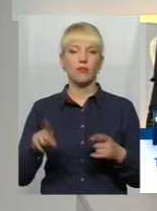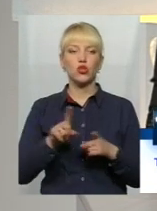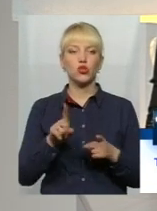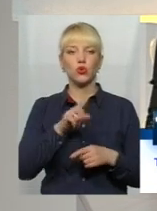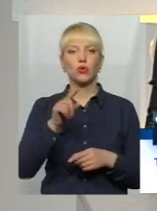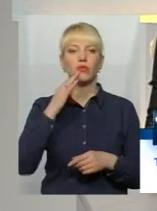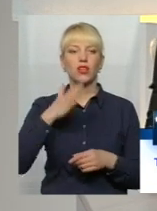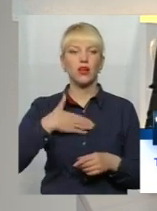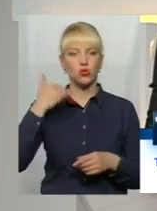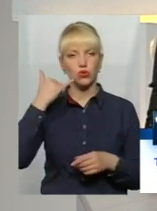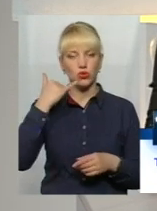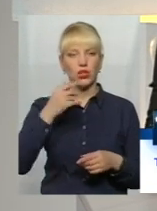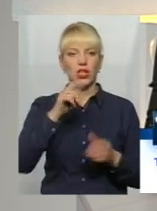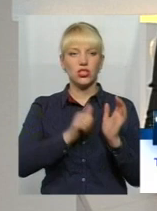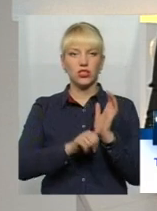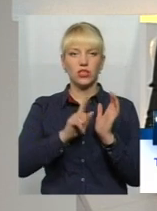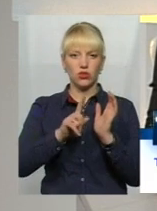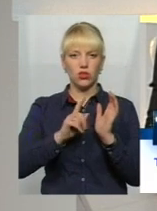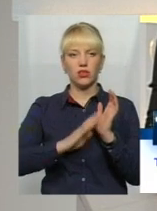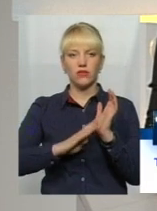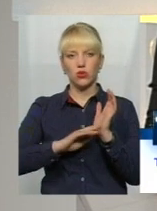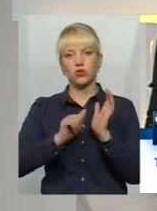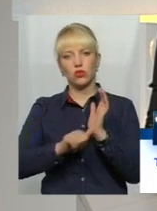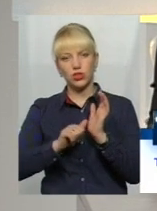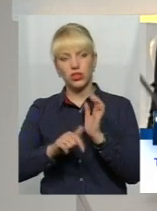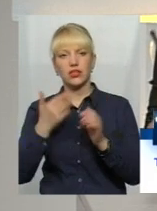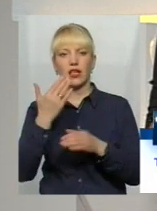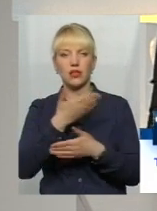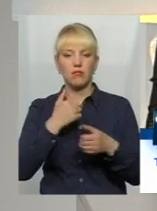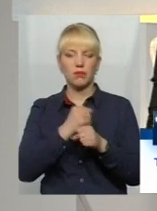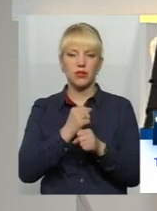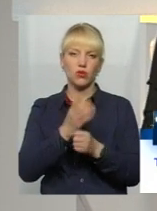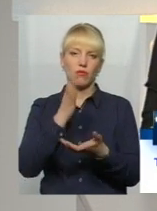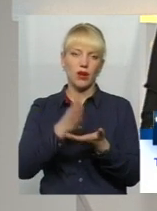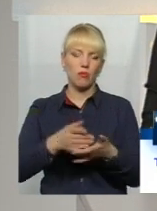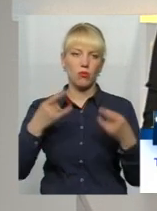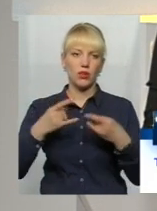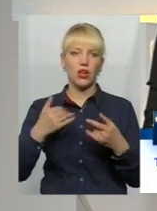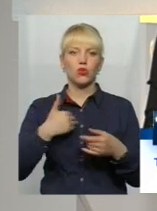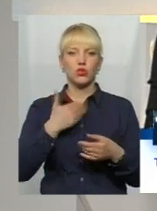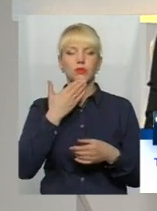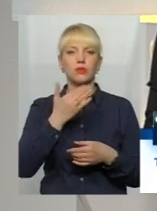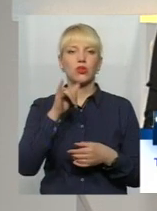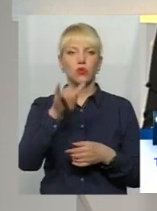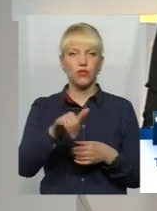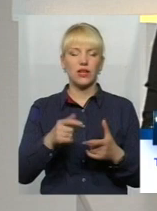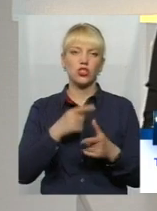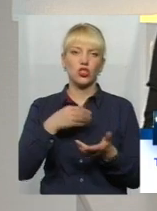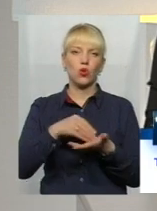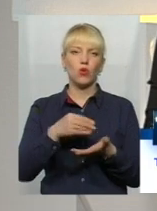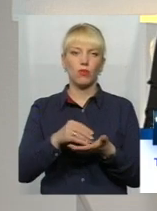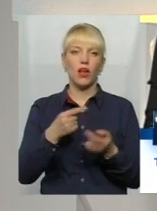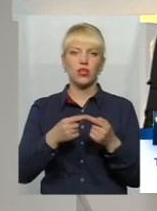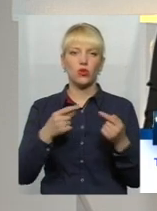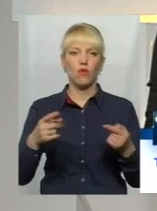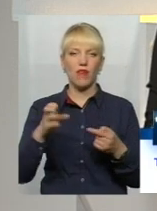номер нашої студії ви бачите на своїх екранах. Ми працюємо у прямому ефірі. Хочемо задати питання також і вам. Чи купляєте ви товари